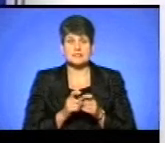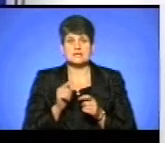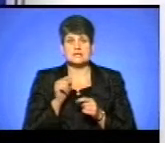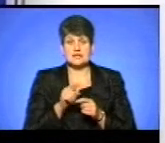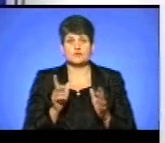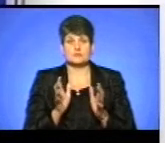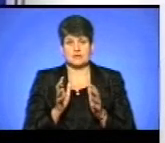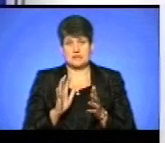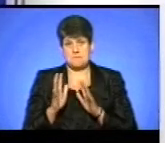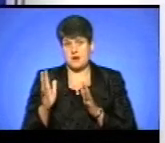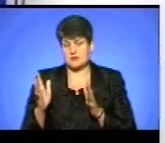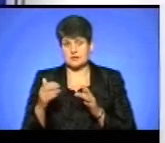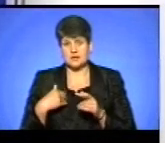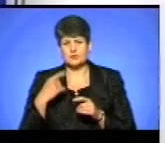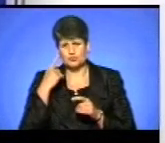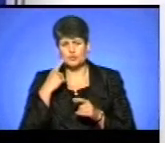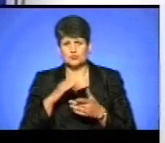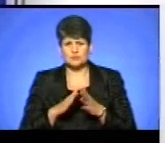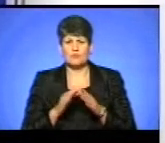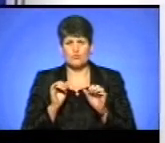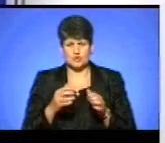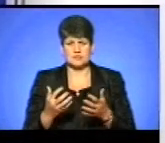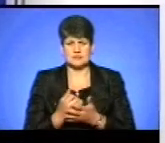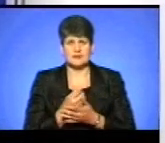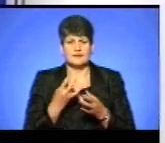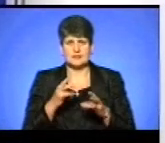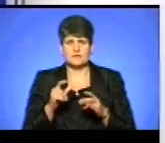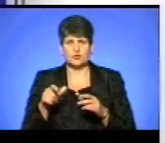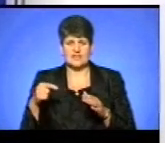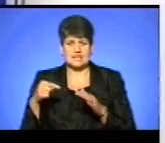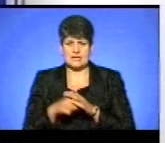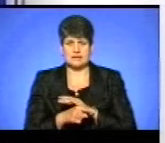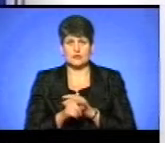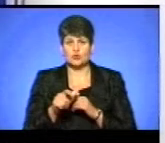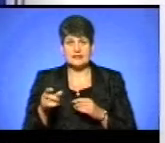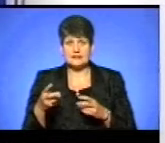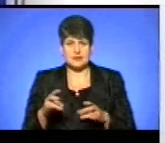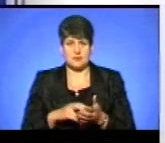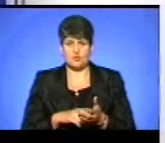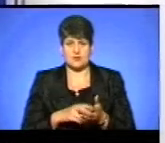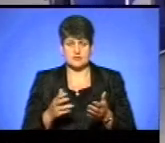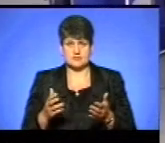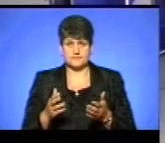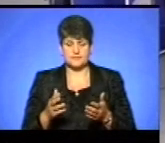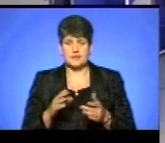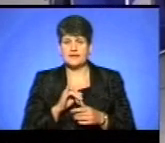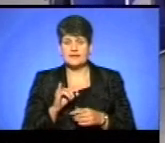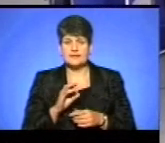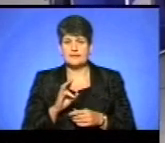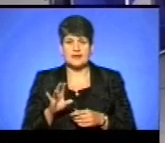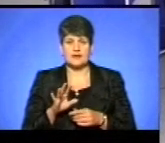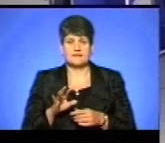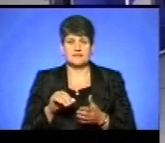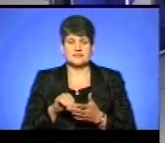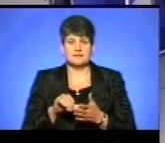зберегти парк. Я думаю, що компроміс можна знайти, але не потрібно від людей тікати, людей не потрібно боятися. І не виставляти проти людей,